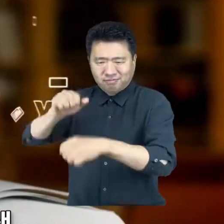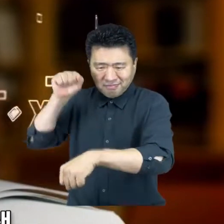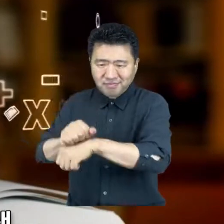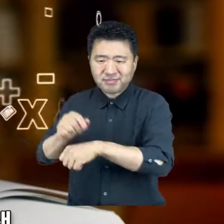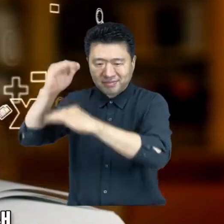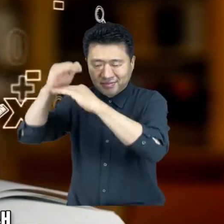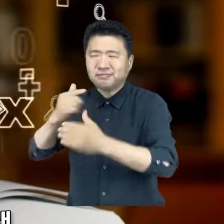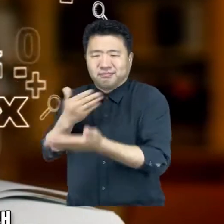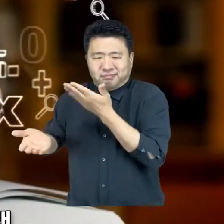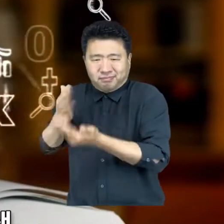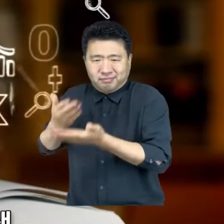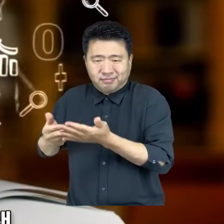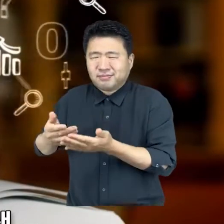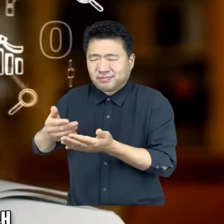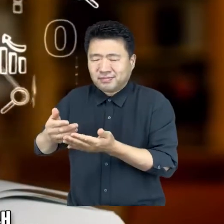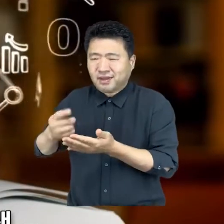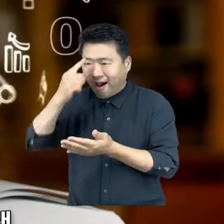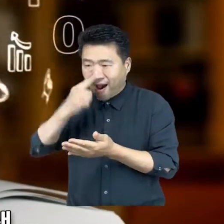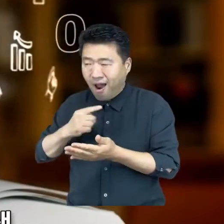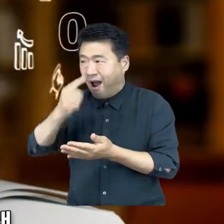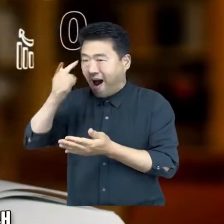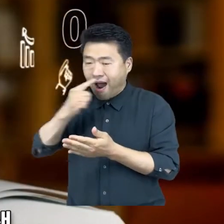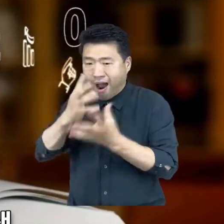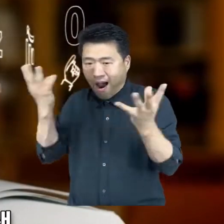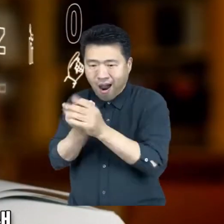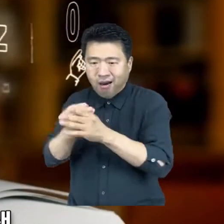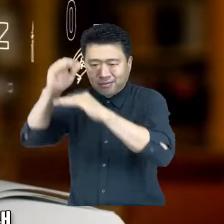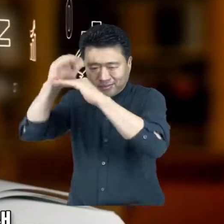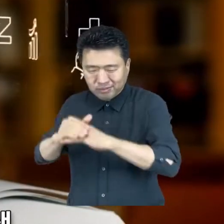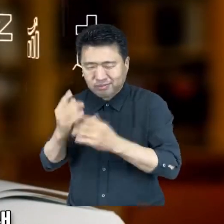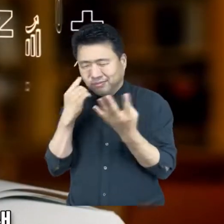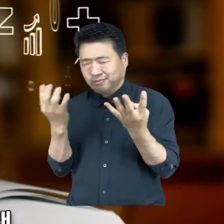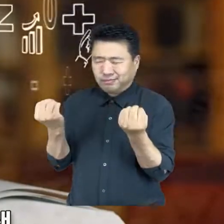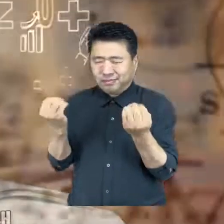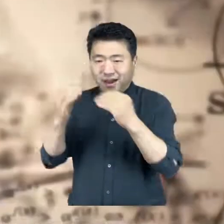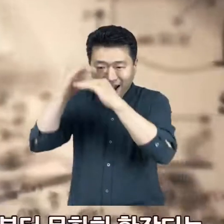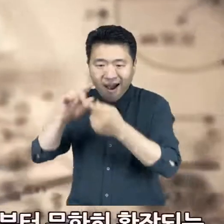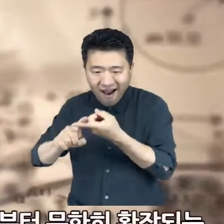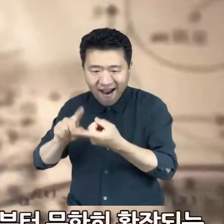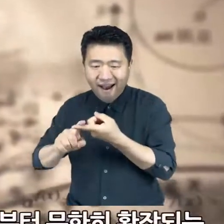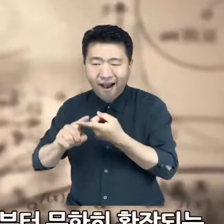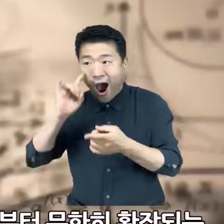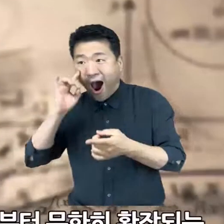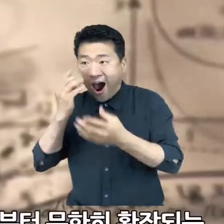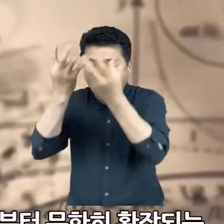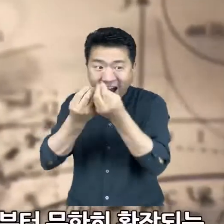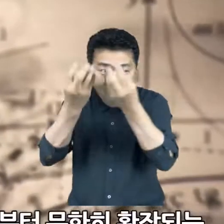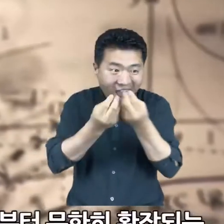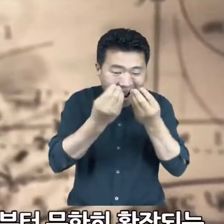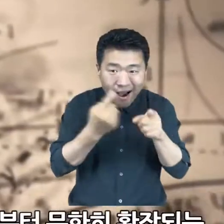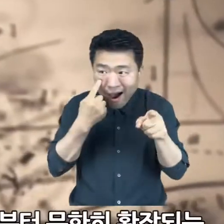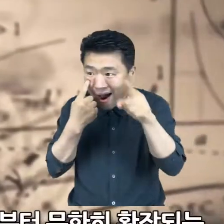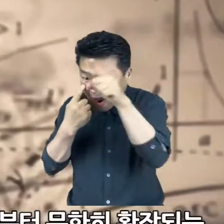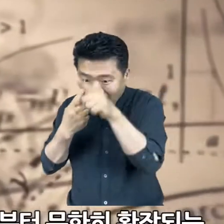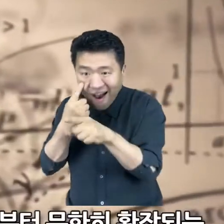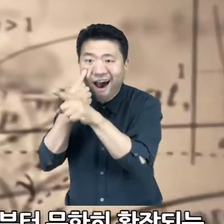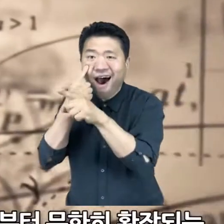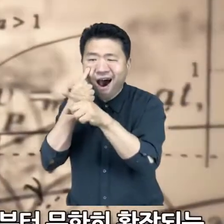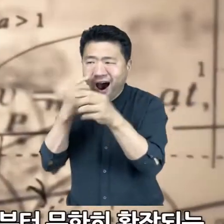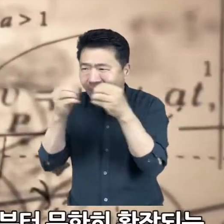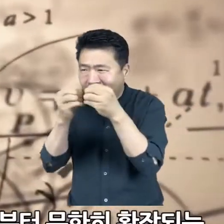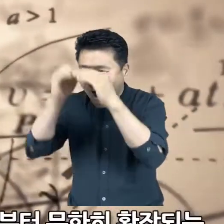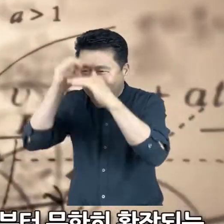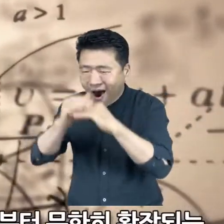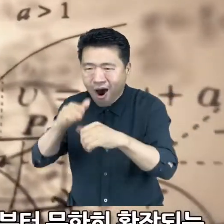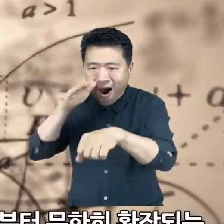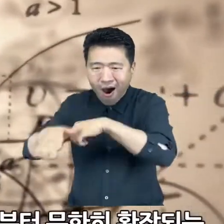경험에서 뽑아낸 동서고금을 넘나드는 수학 이야기와 수학적 사고법. 흥미로운 에피소드들을 따라가다 보면 수학